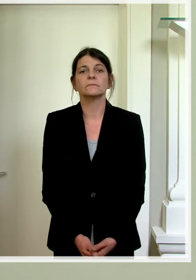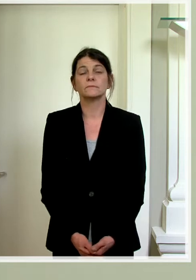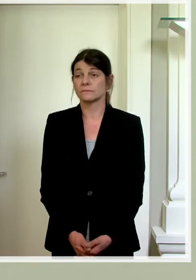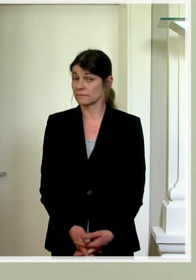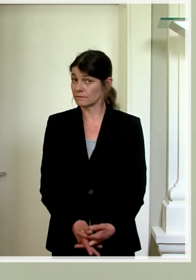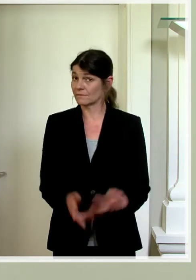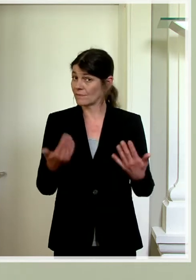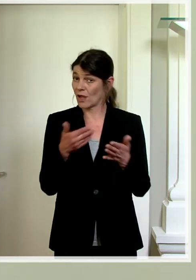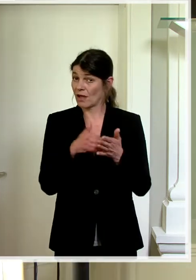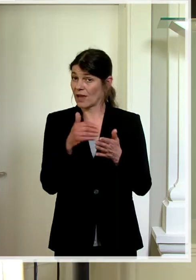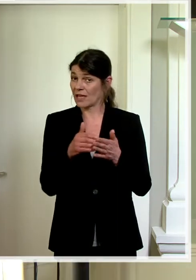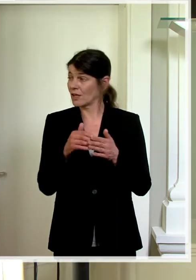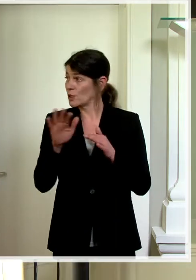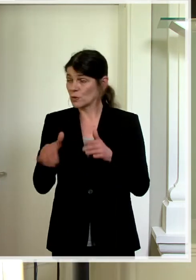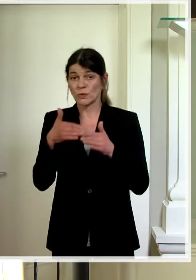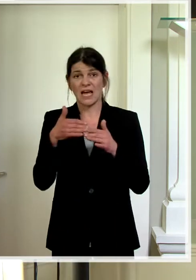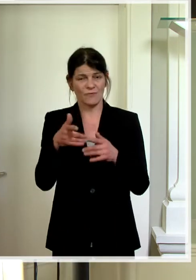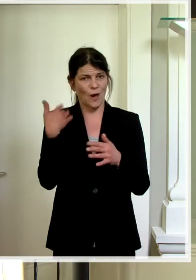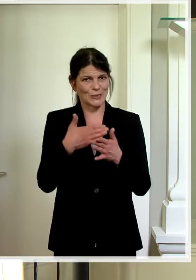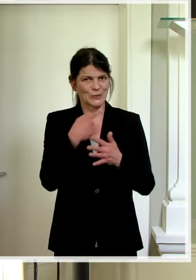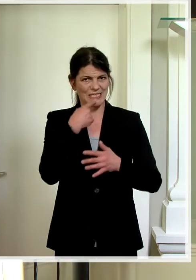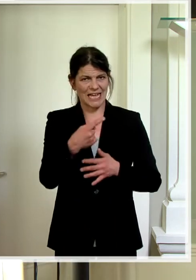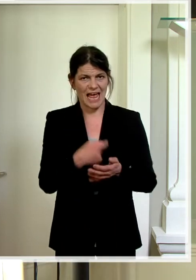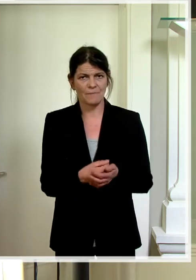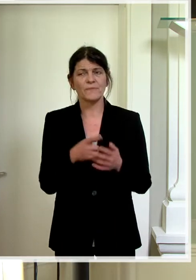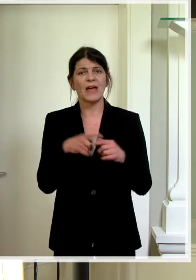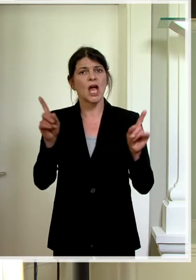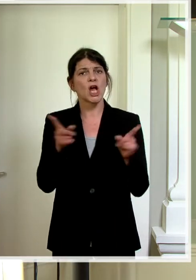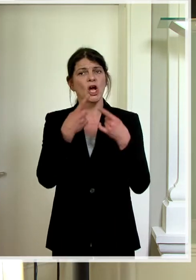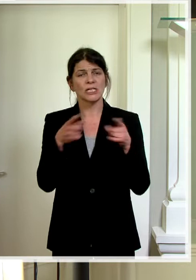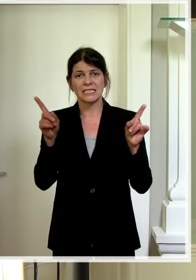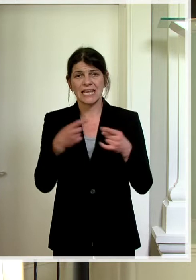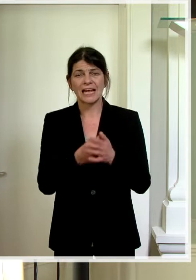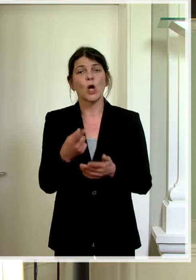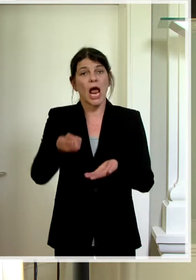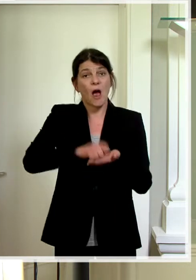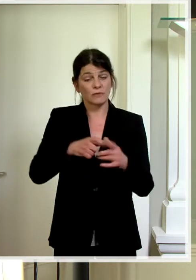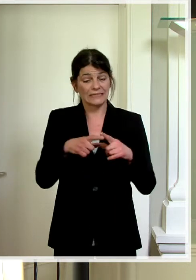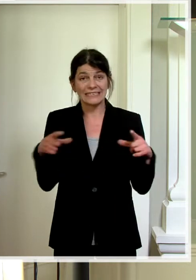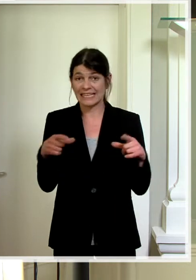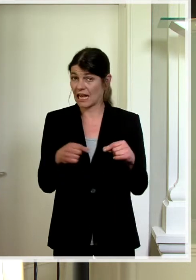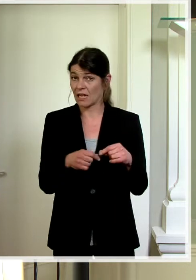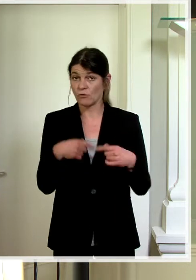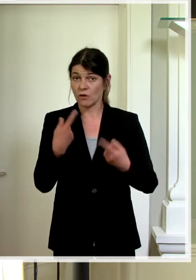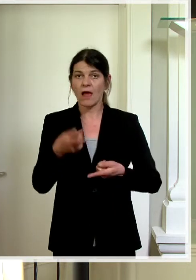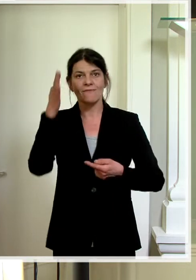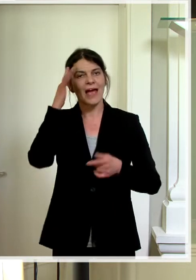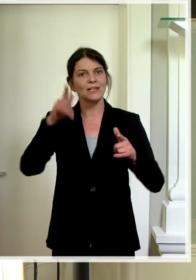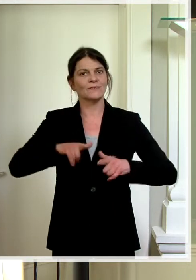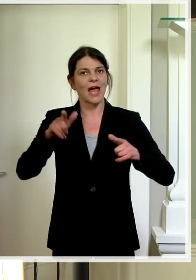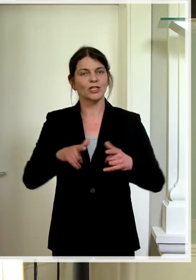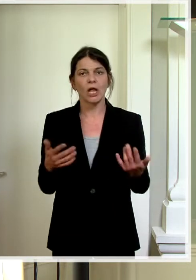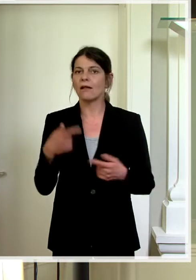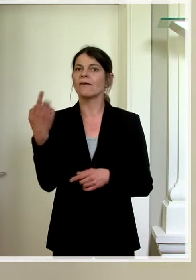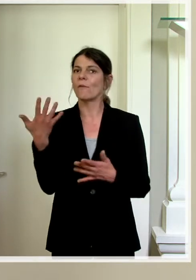Vielleicht noch ein weiterer Zusatz zu dem bereits Gesagten. Bei den Konzerten kauft man sich ja ein Ticket und dann weiß der Veranstalter, wer